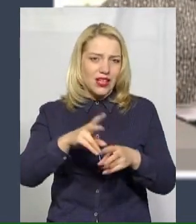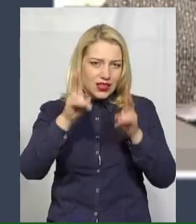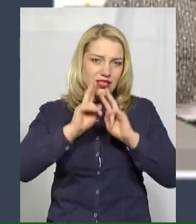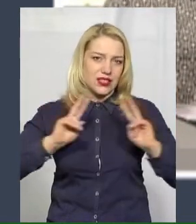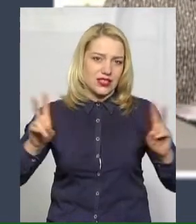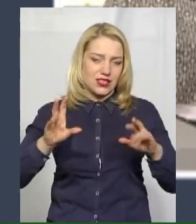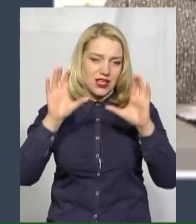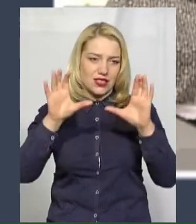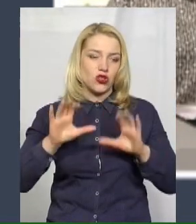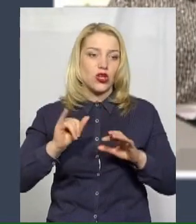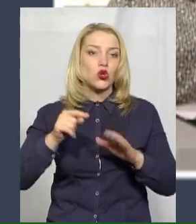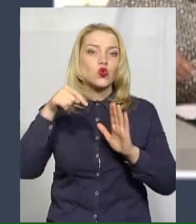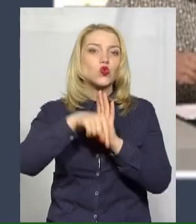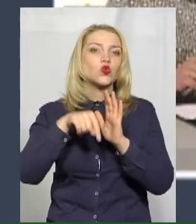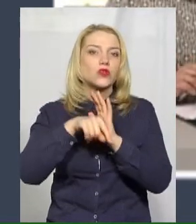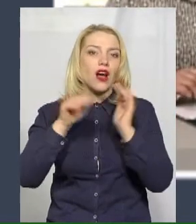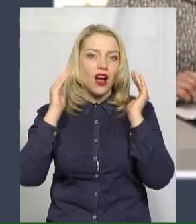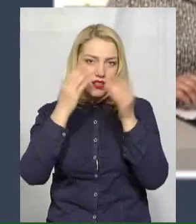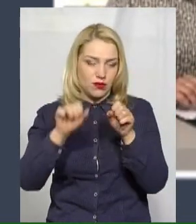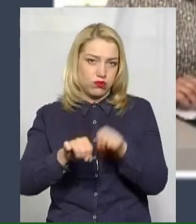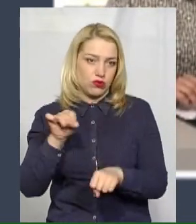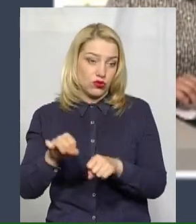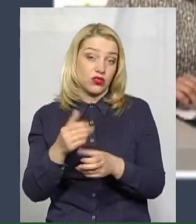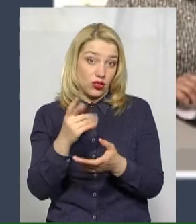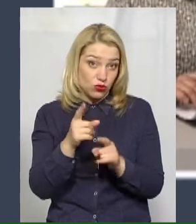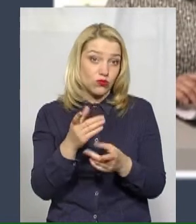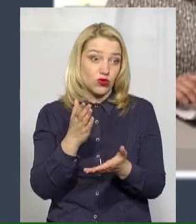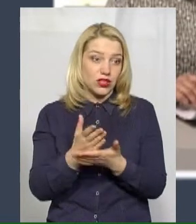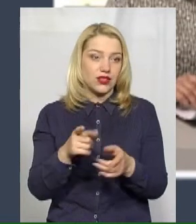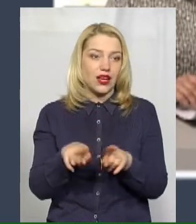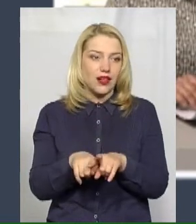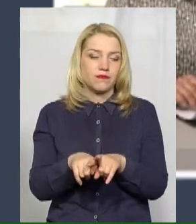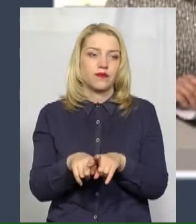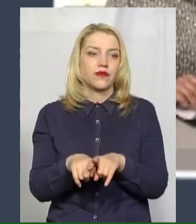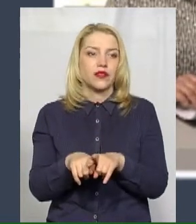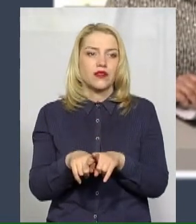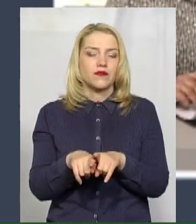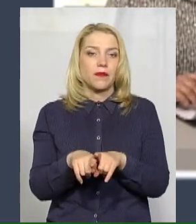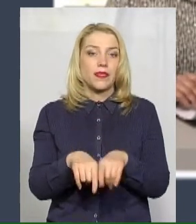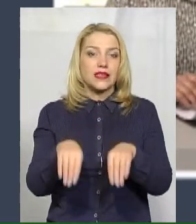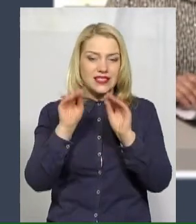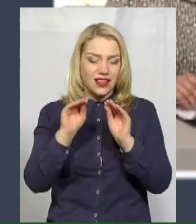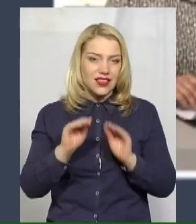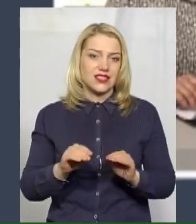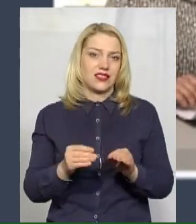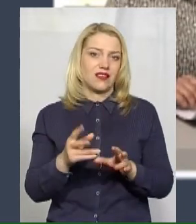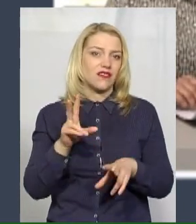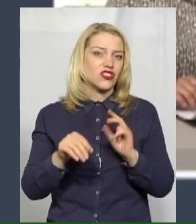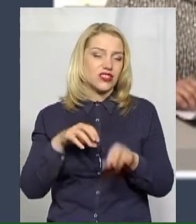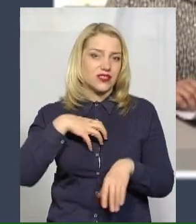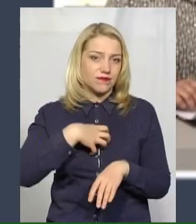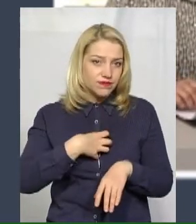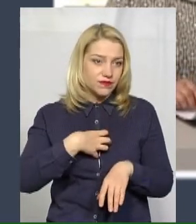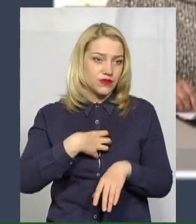і в суті цих карантинних порушень. І власне тому є така недосить, така статистика радужна з точки зору